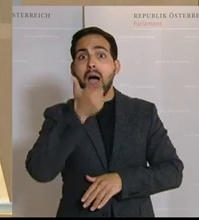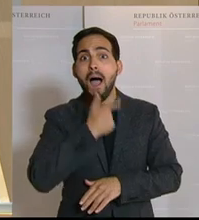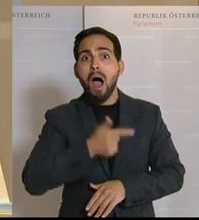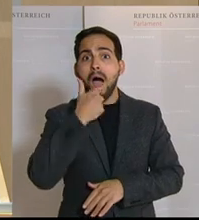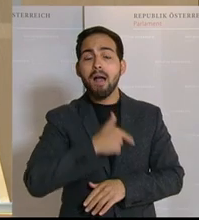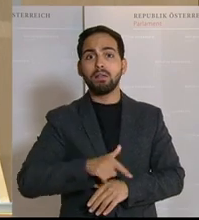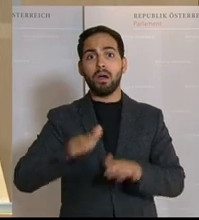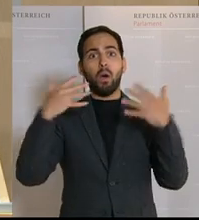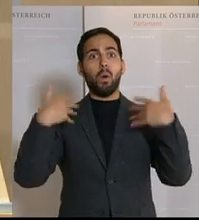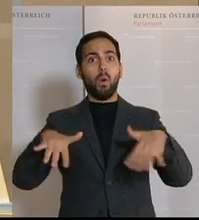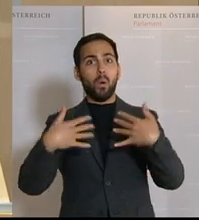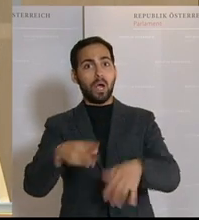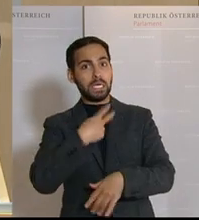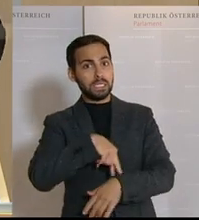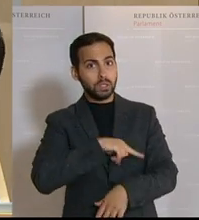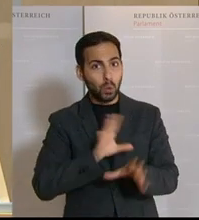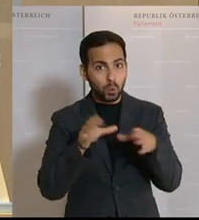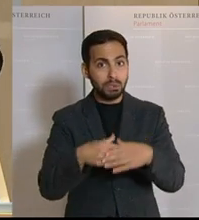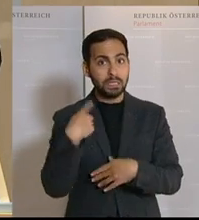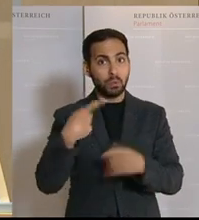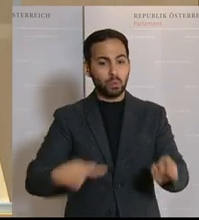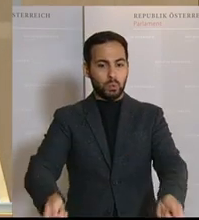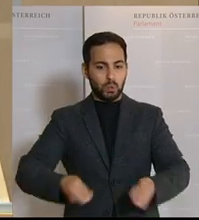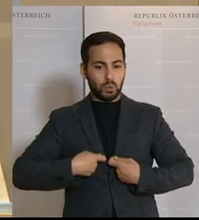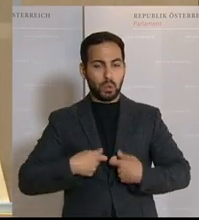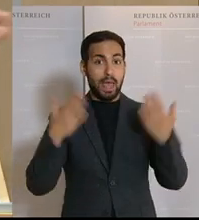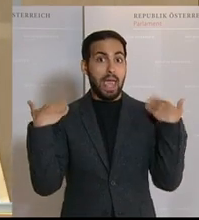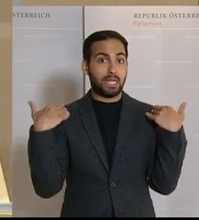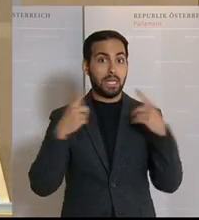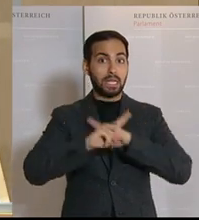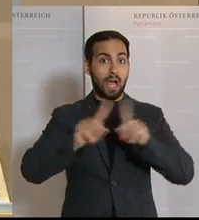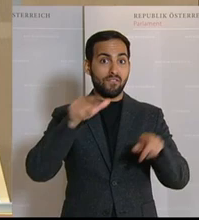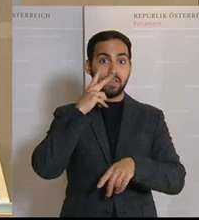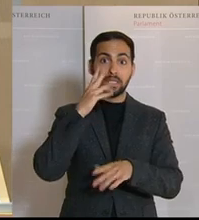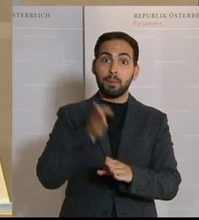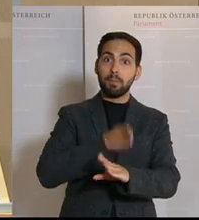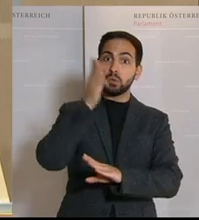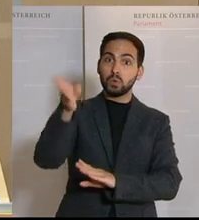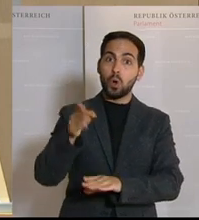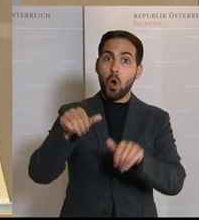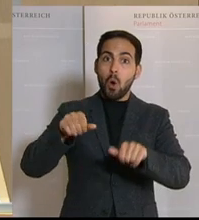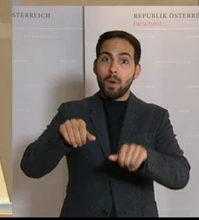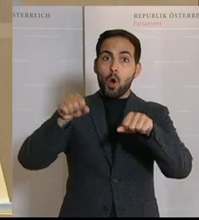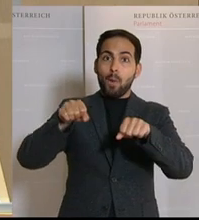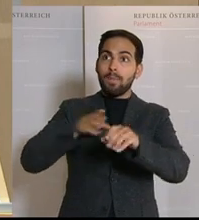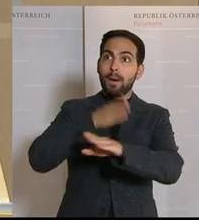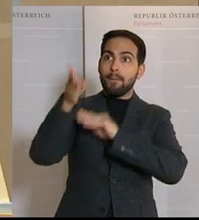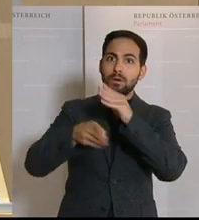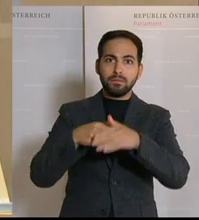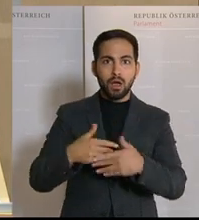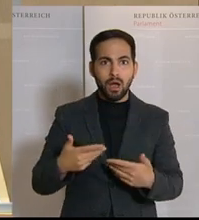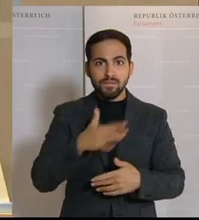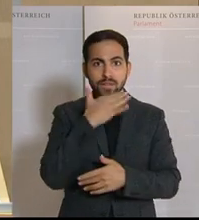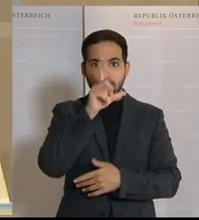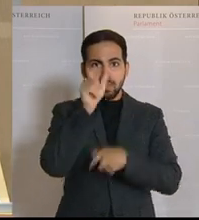Alten, die Risikogruppen, zurückhalten sollen. Enkel sollen ihre Großeltern nicht mehr besuchen. Da gibt es viele Menschen, die aus